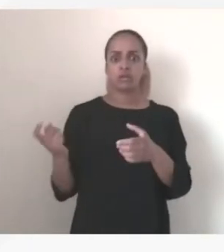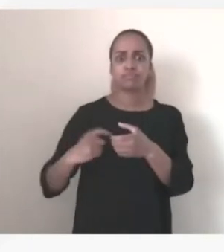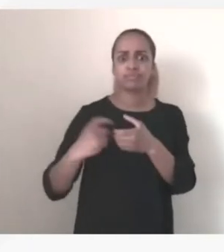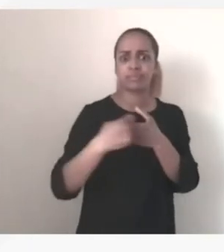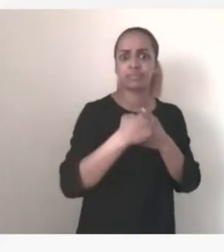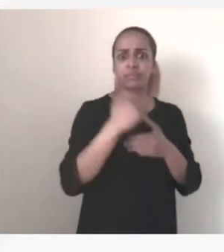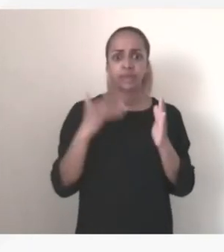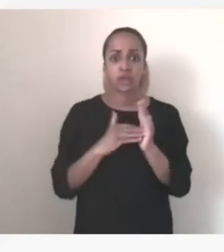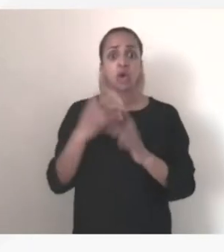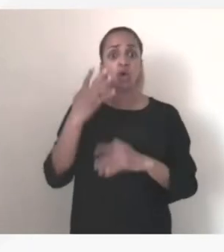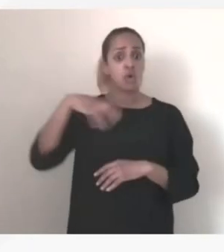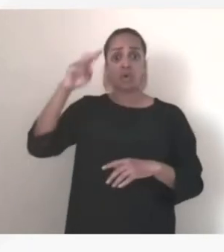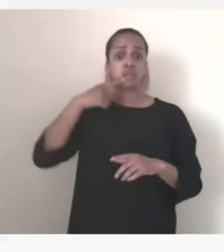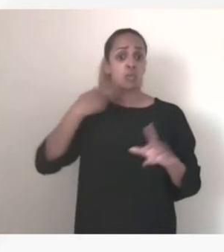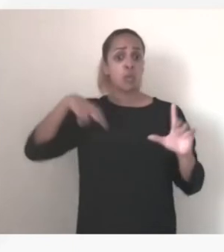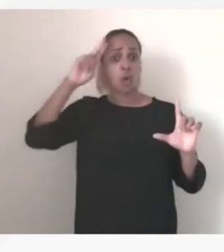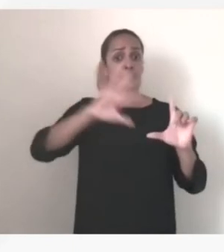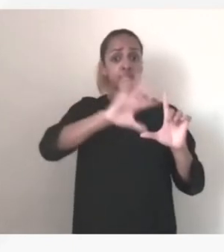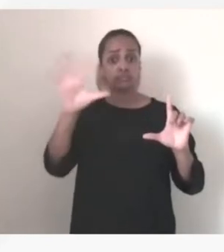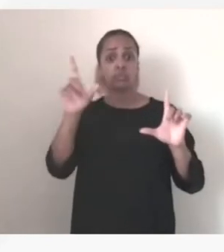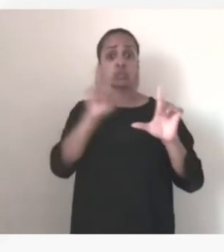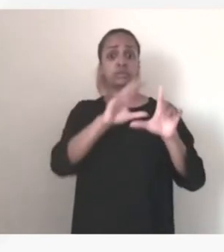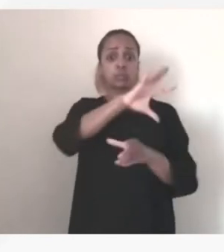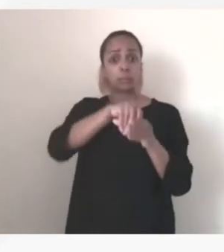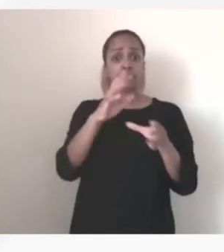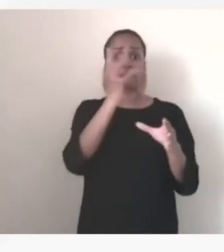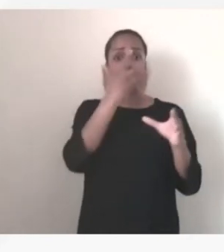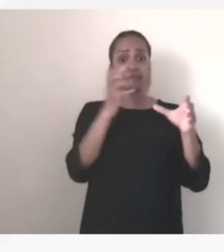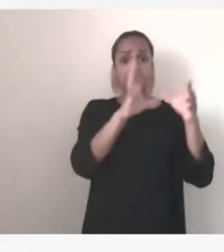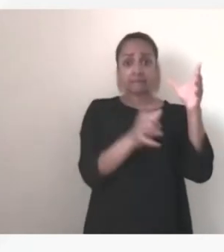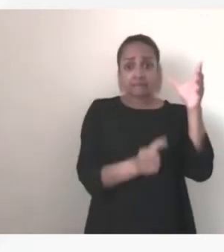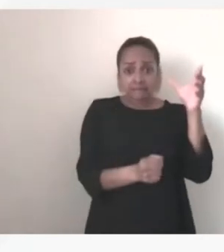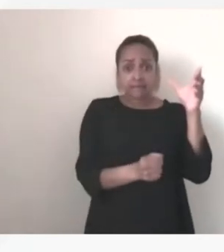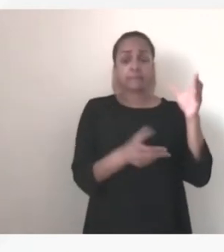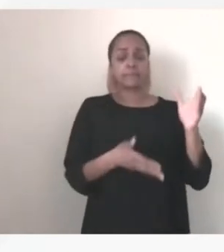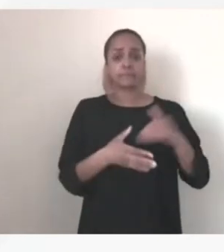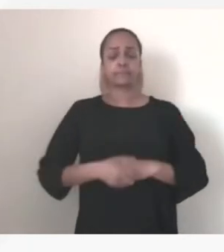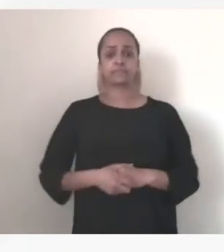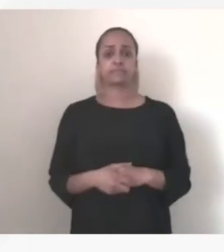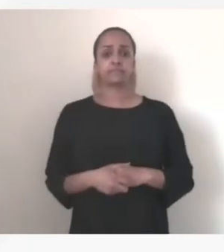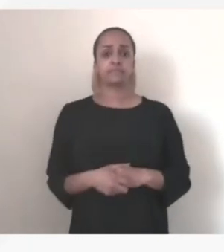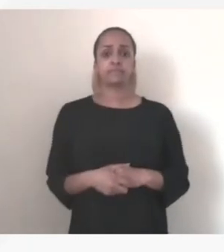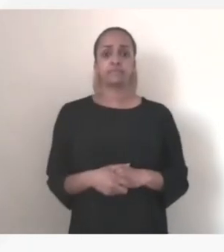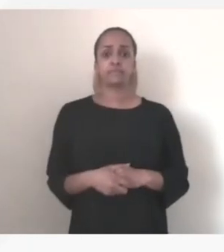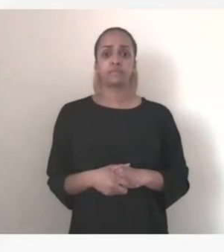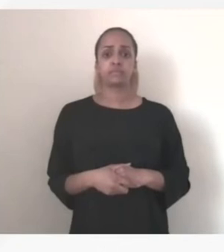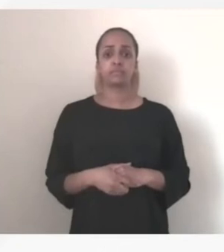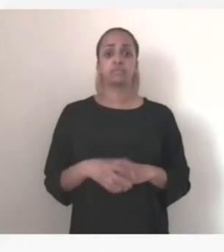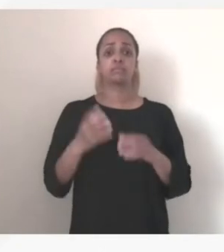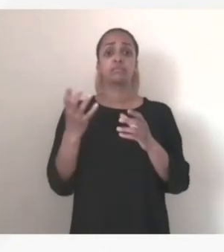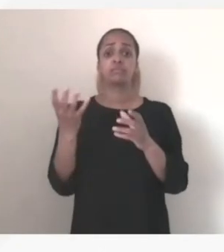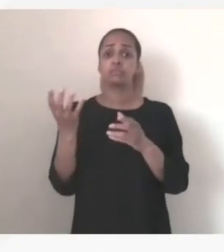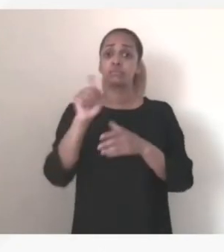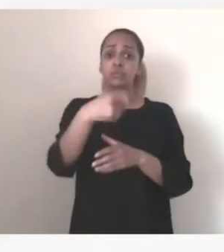continent européen, mais aussi sur le continent africain, et évidemment en intégrant des aspects de cybersécurité, des